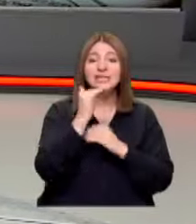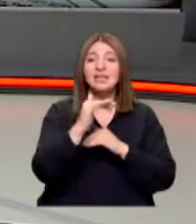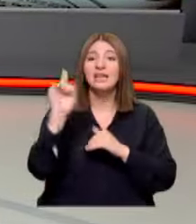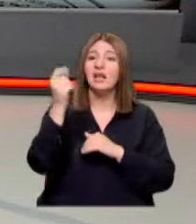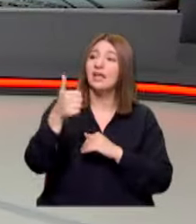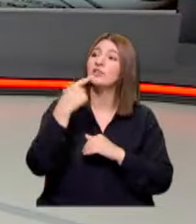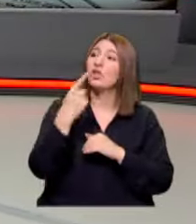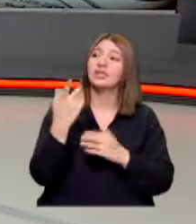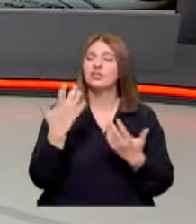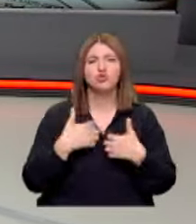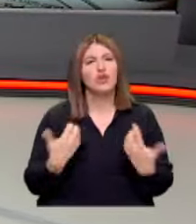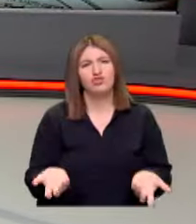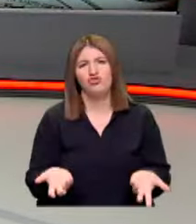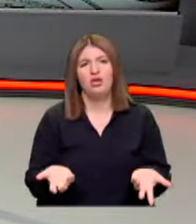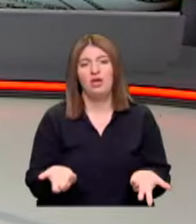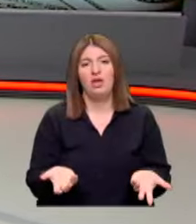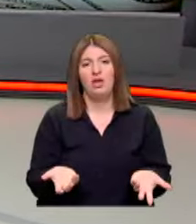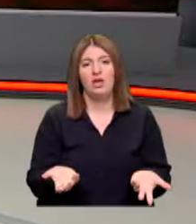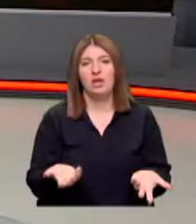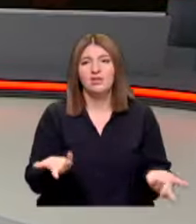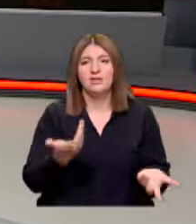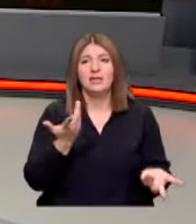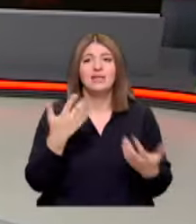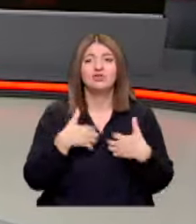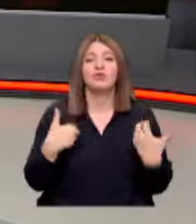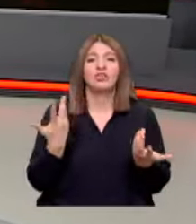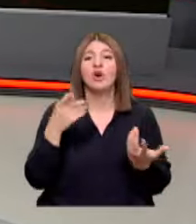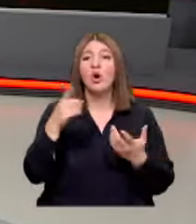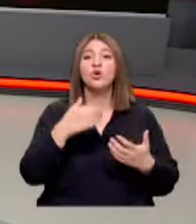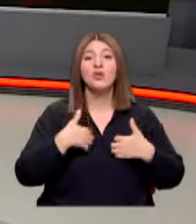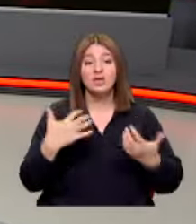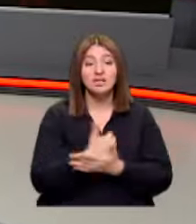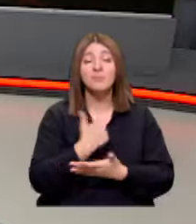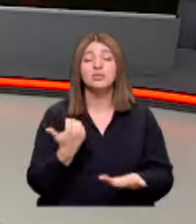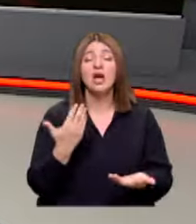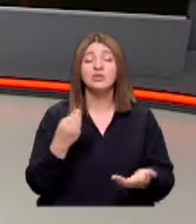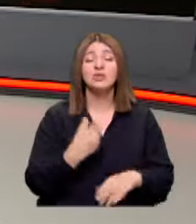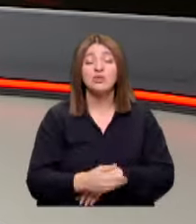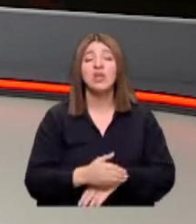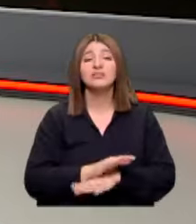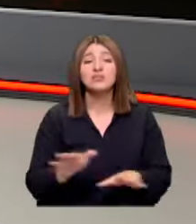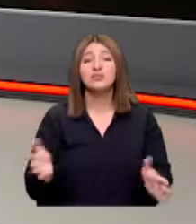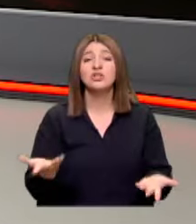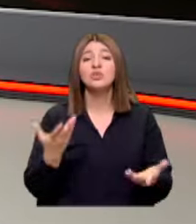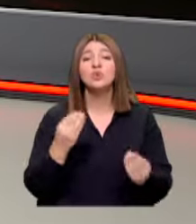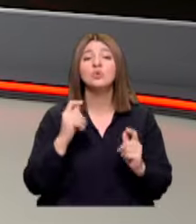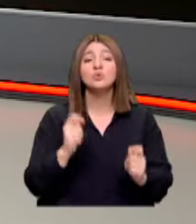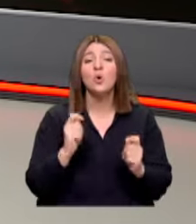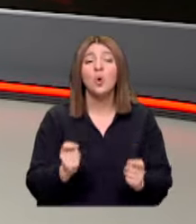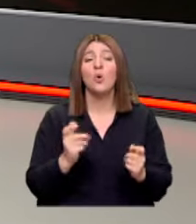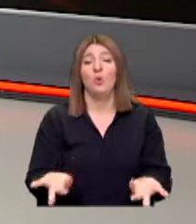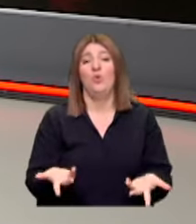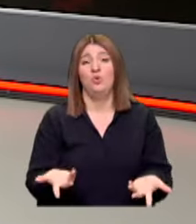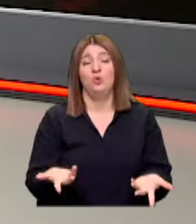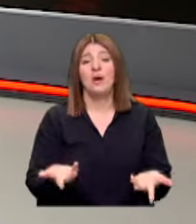söylediği sözlere nasıl güvenebilirler ki O güveni kazanmak işte artık çok geç çok zor oluyor